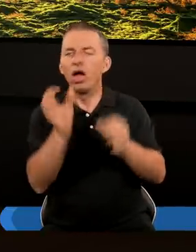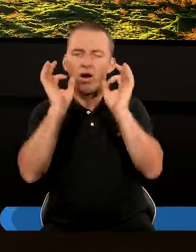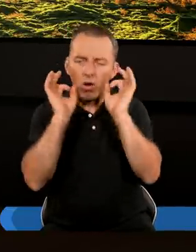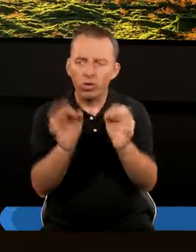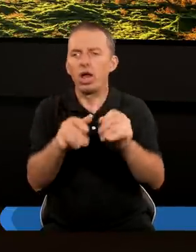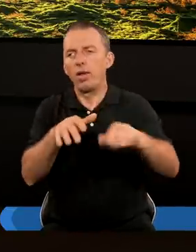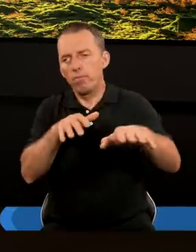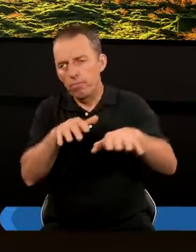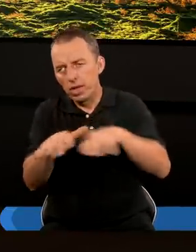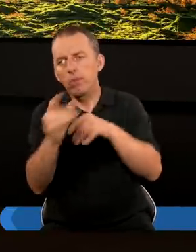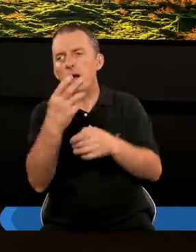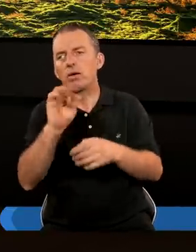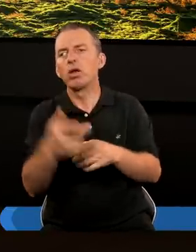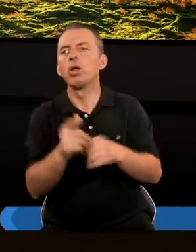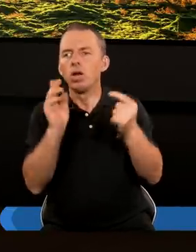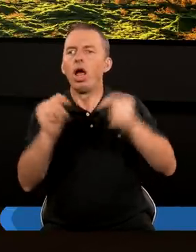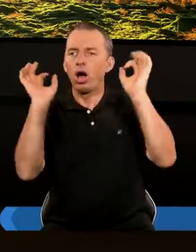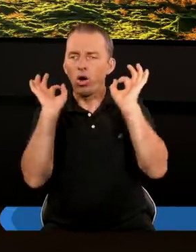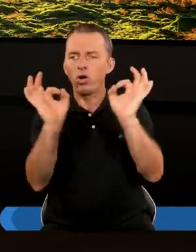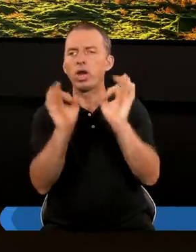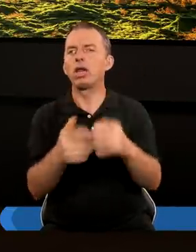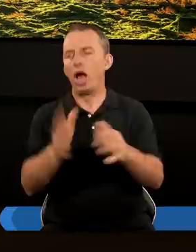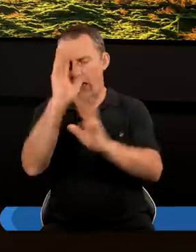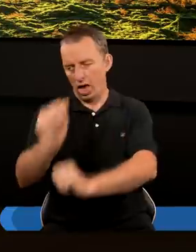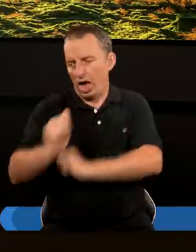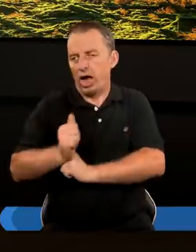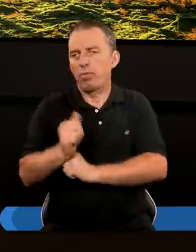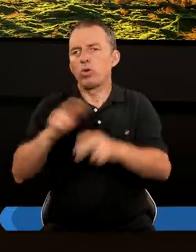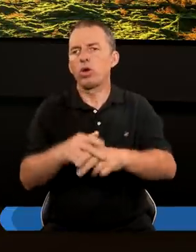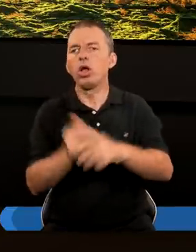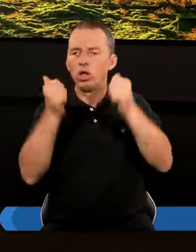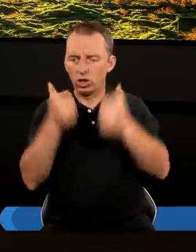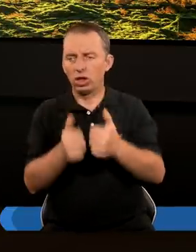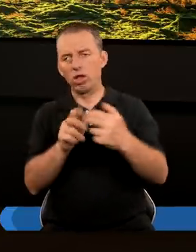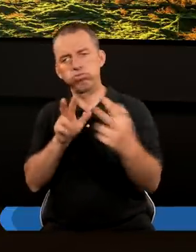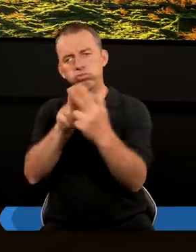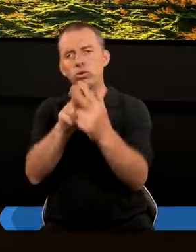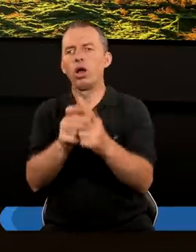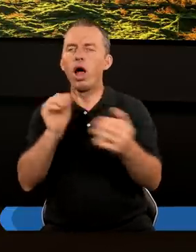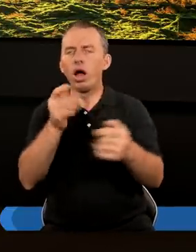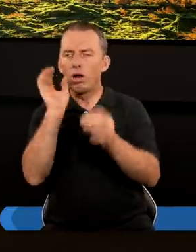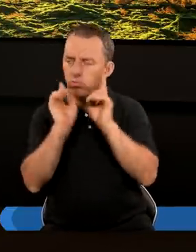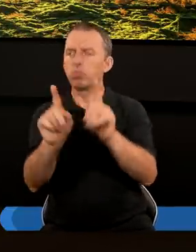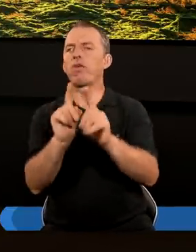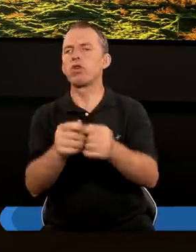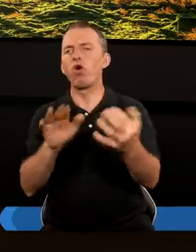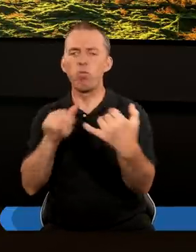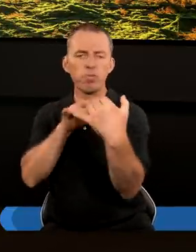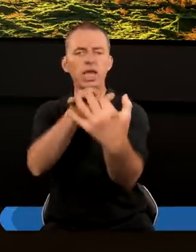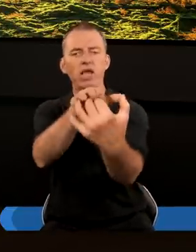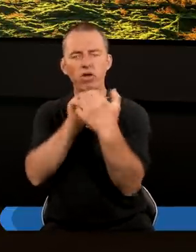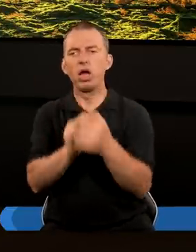to Konkretne miejsce W Izraelu Megiddo Gdzie spotykają się Konkretne armie Żeby stoczyć Jakąś konkretną Fizyczną bitwę